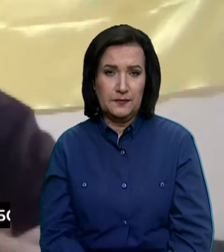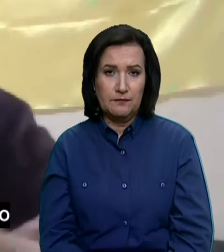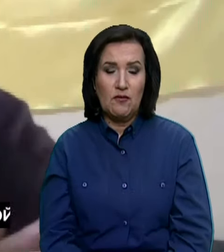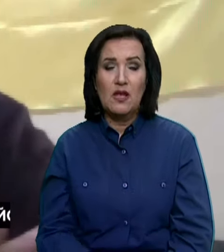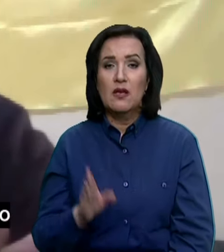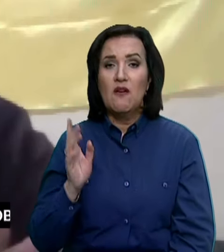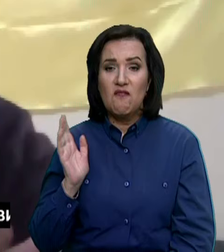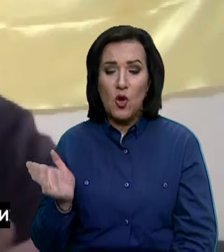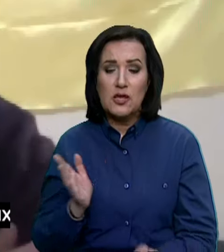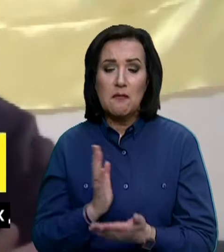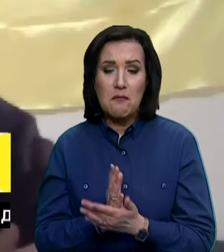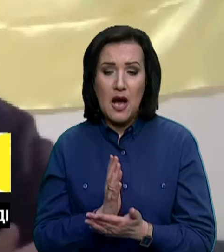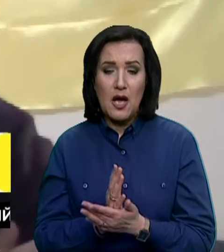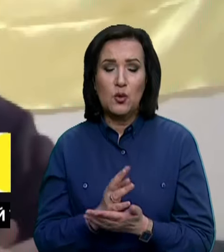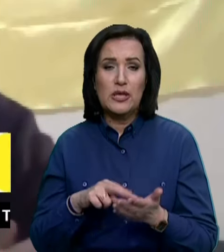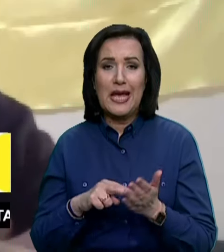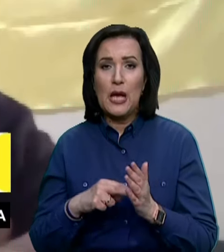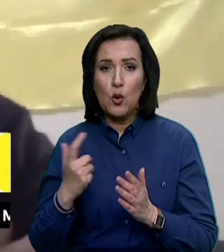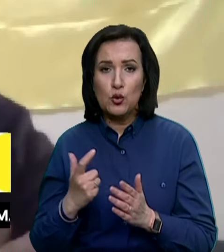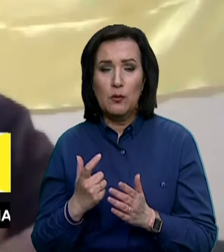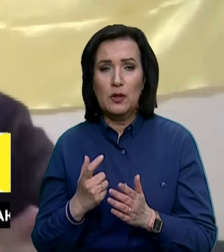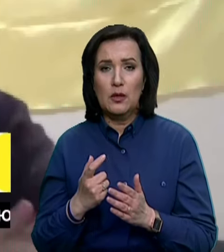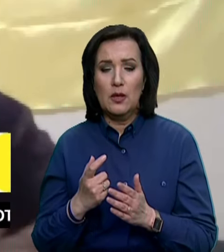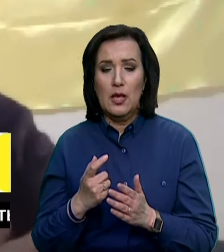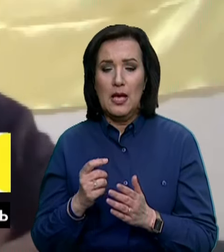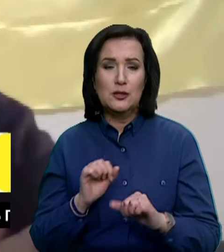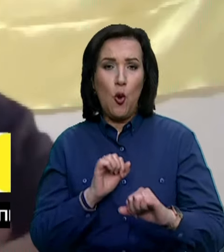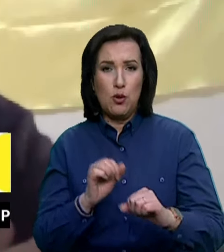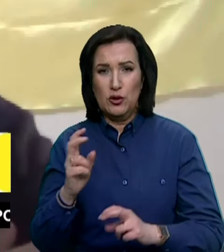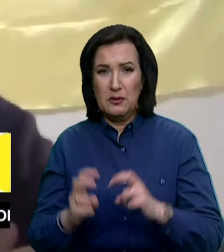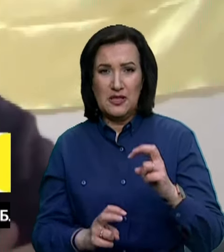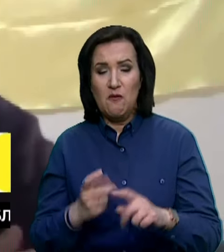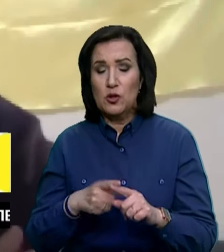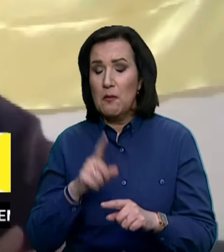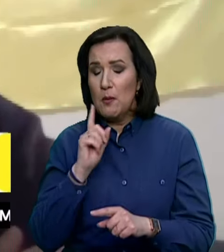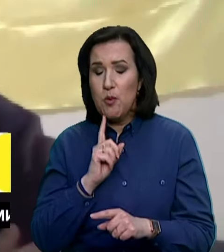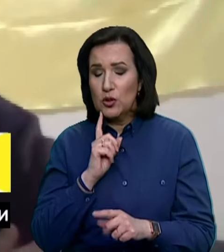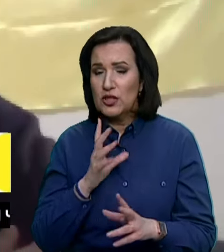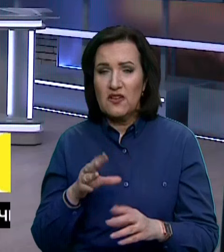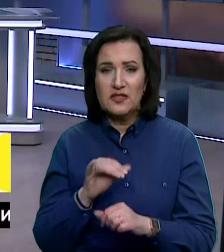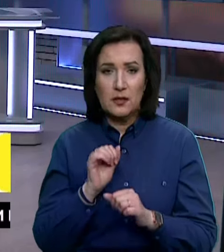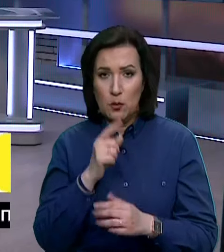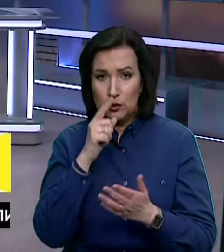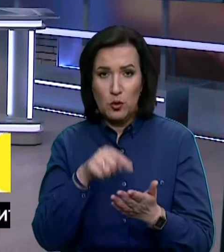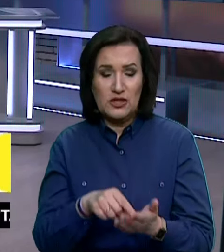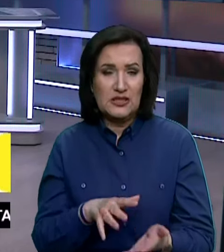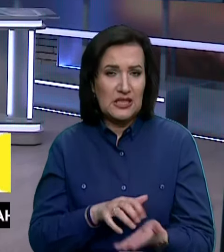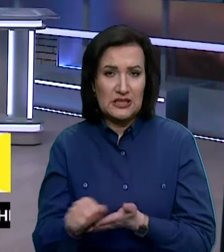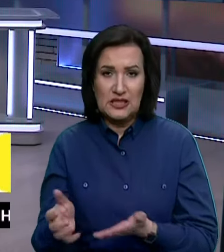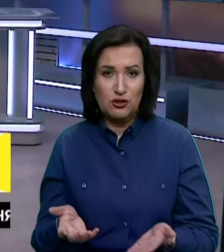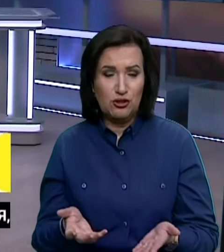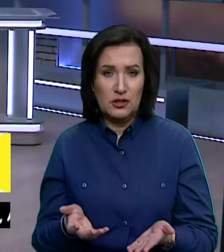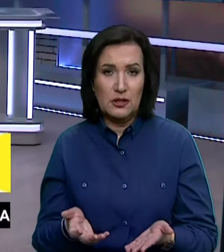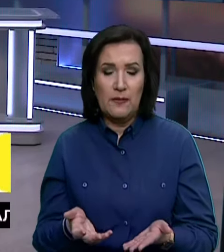Вони мають економіку з оборонними заводами, до яких ми поки що не до всіх можемо дістати, знищити.